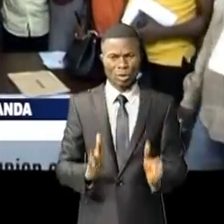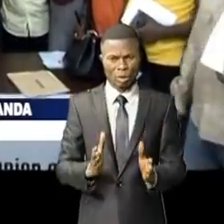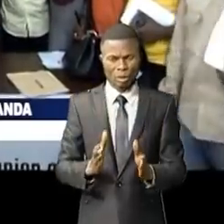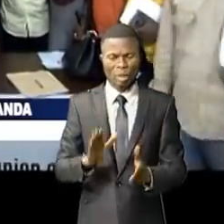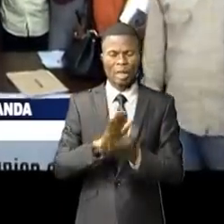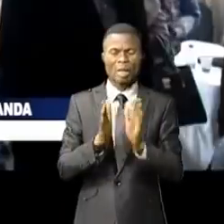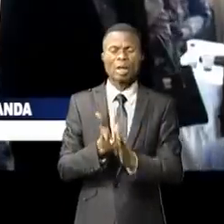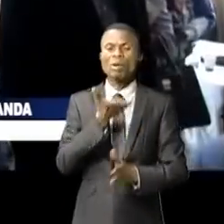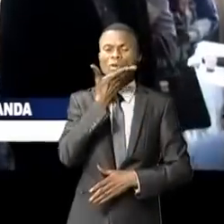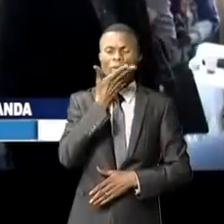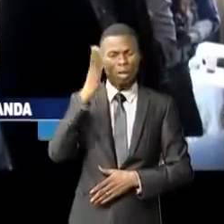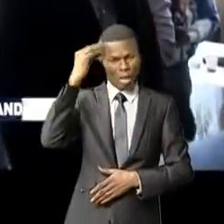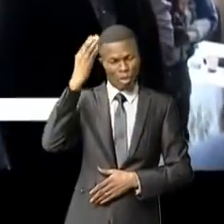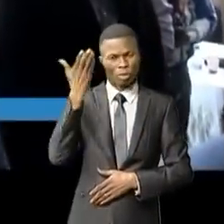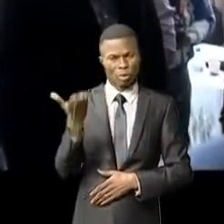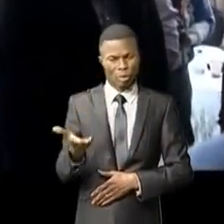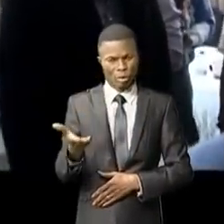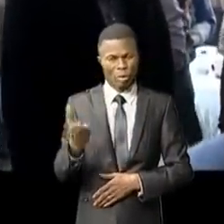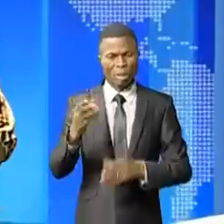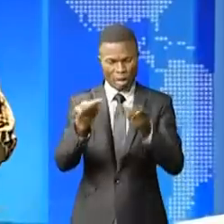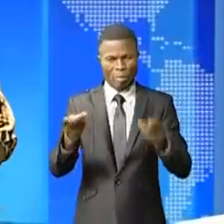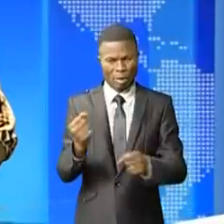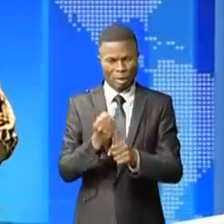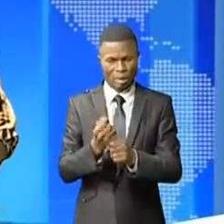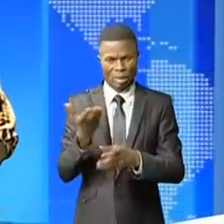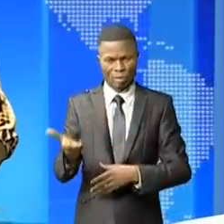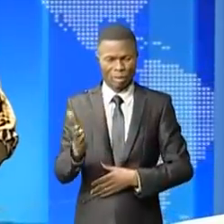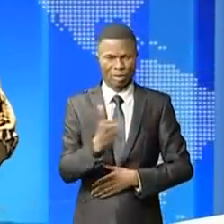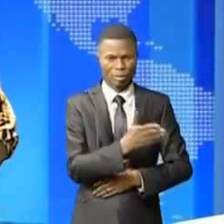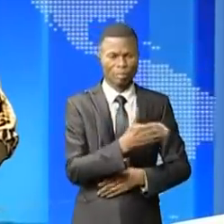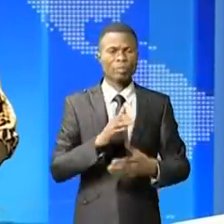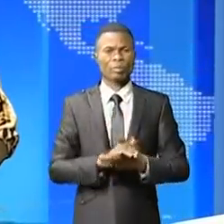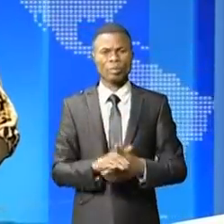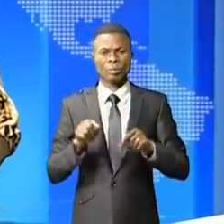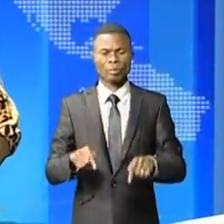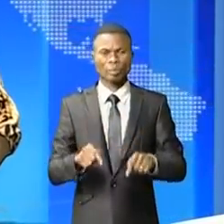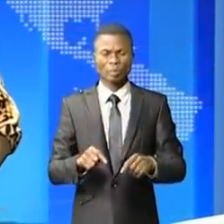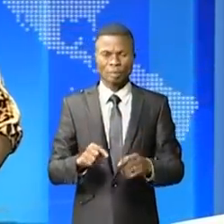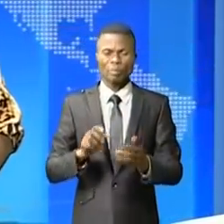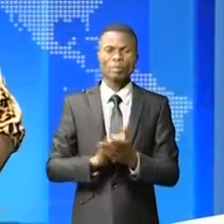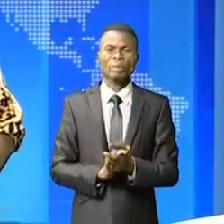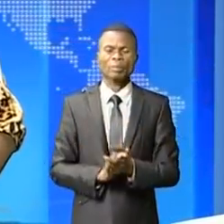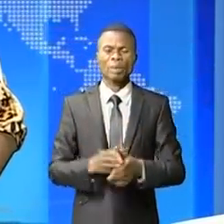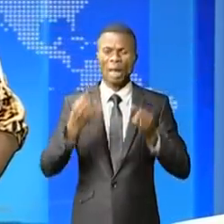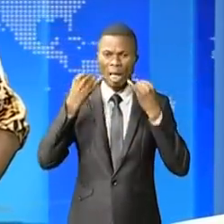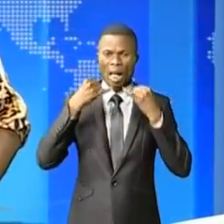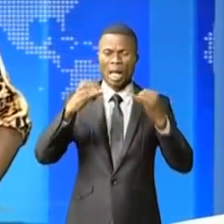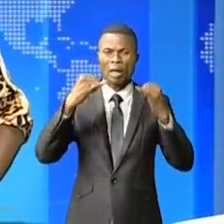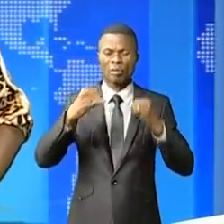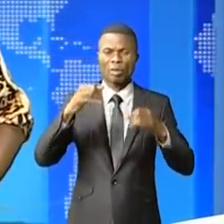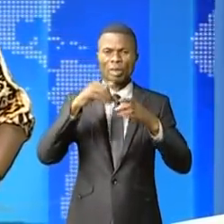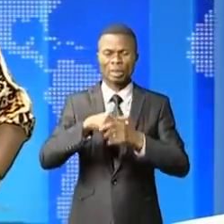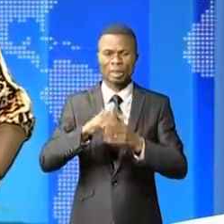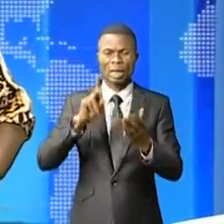maturité et à son dynamisme sur le terrain. Ouvrons à présent la page de l'actualité à travers